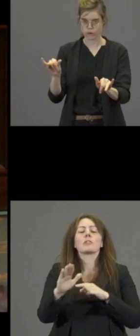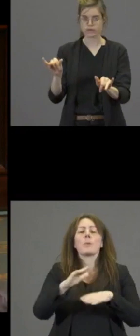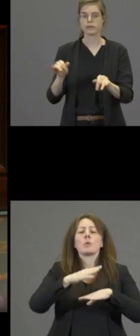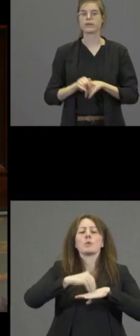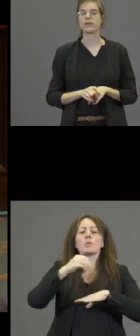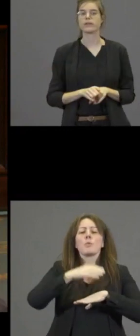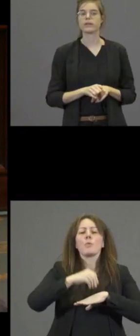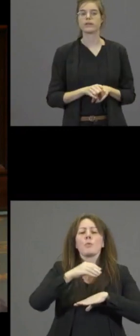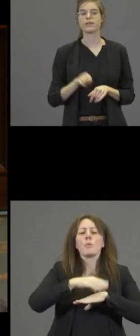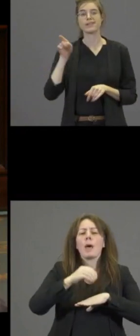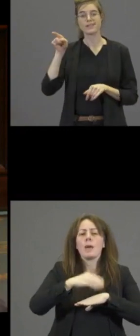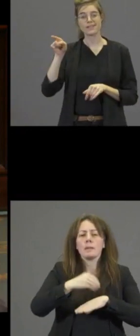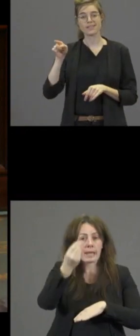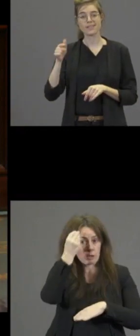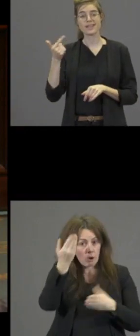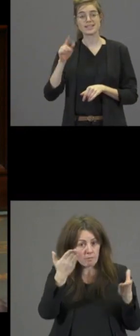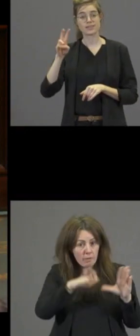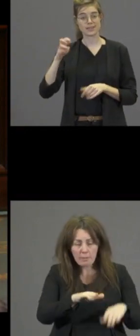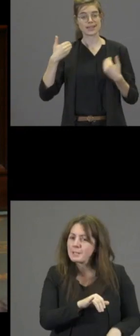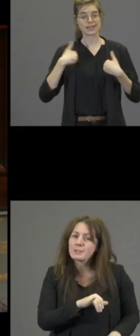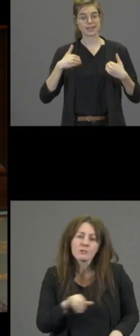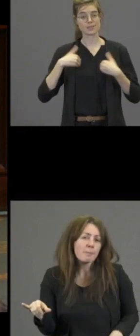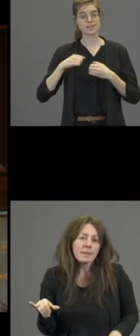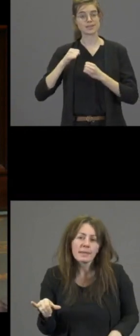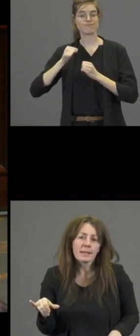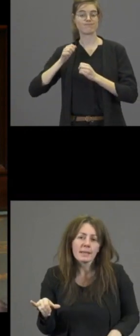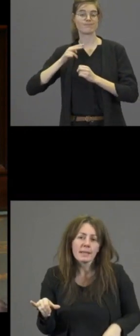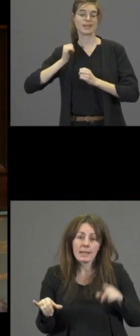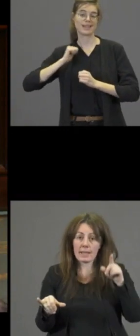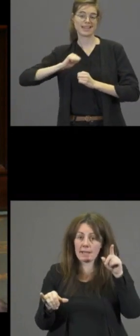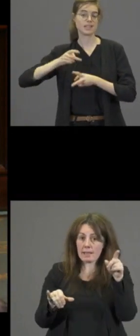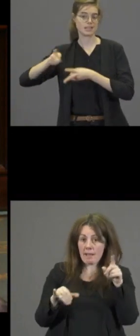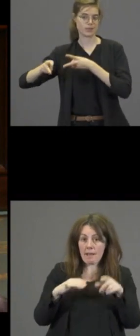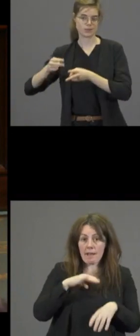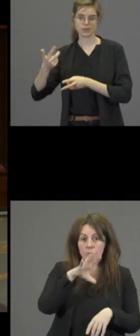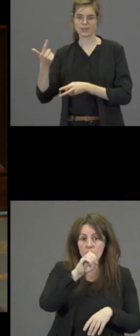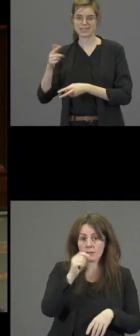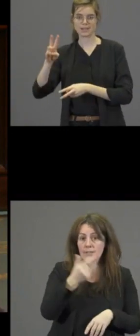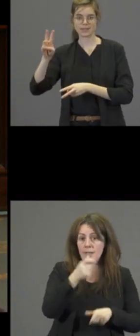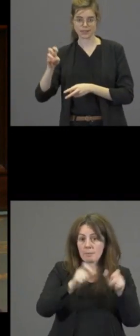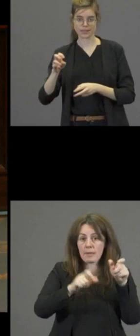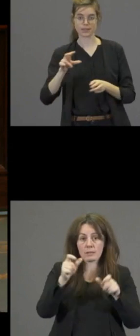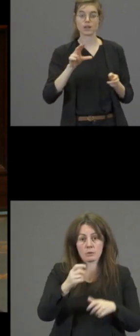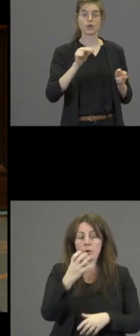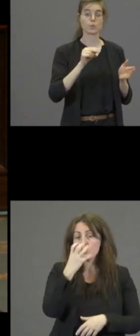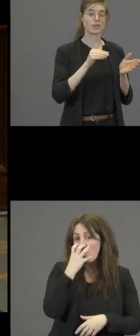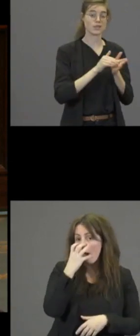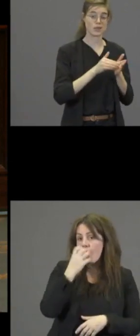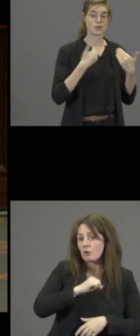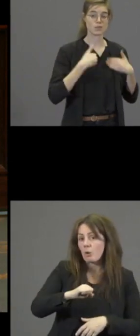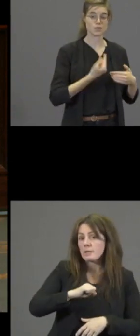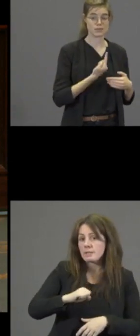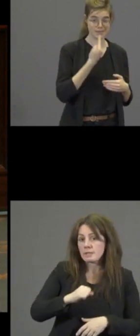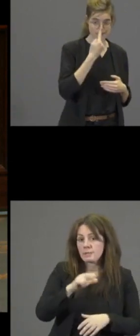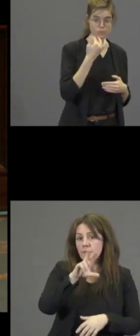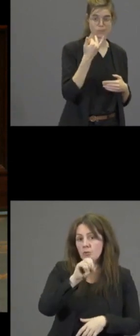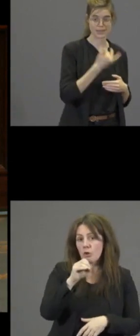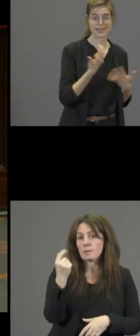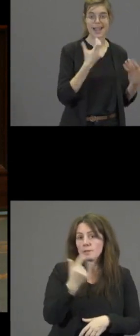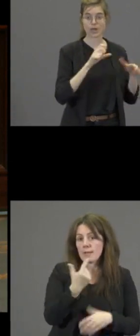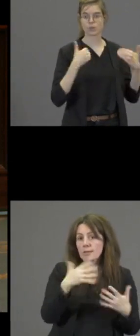Vandaag liggen er 37 mensen op intensief care in Zweden. 20.000 testen per dag en 800 besmettingen.